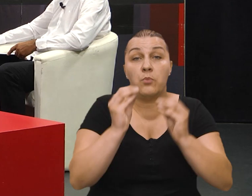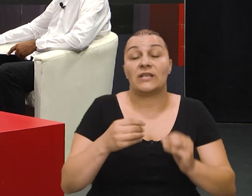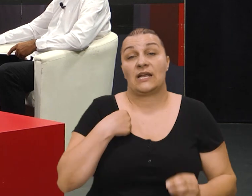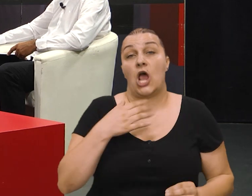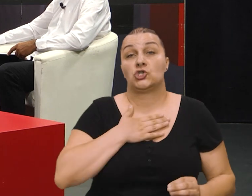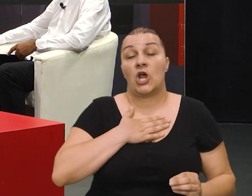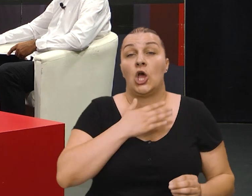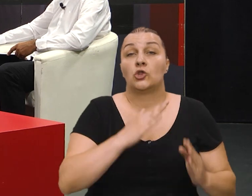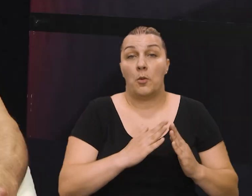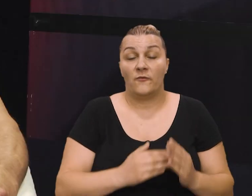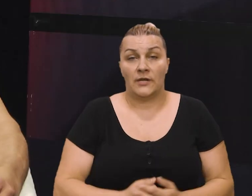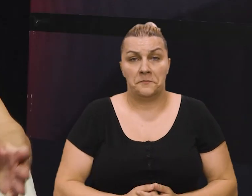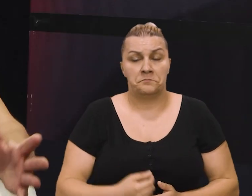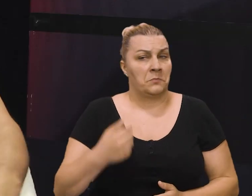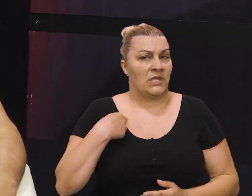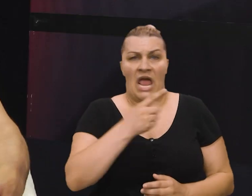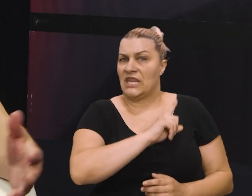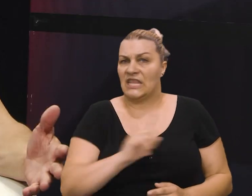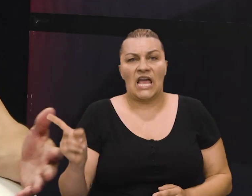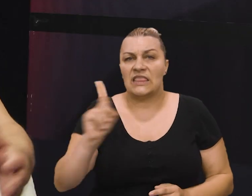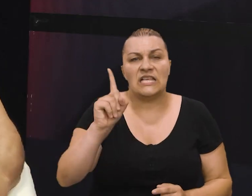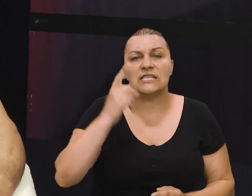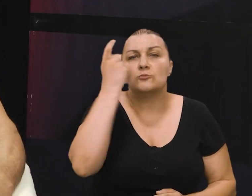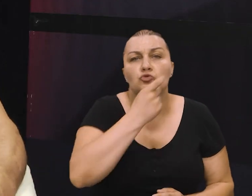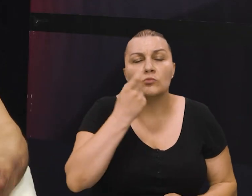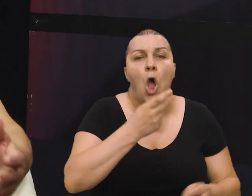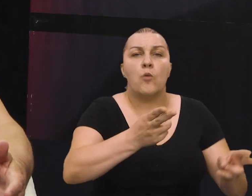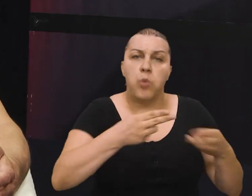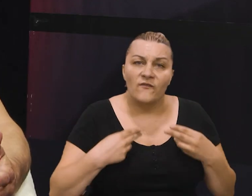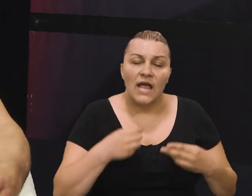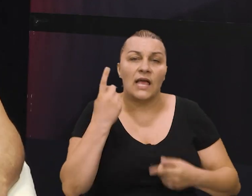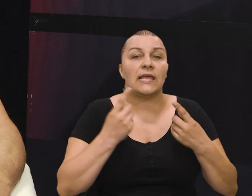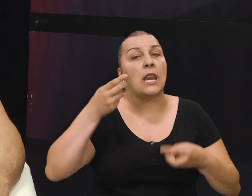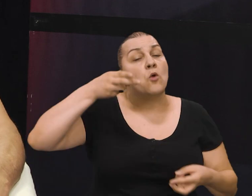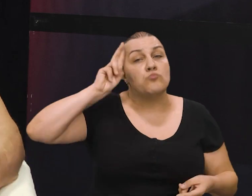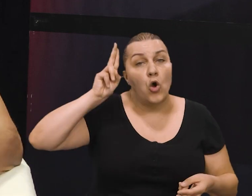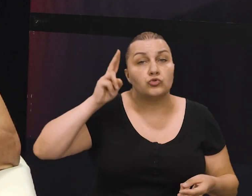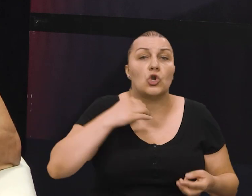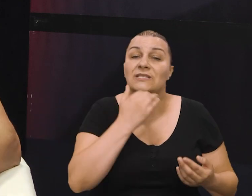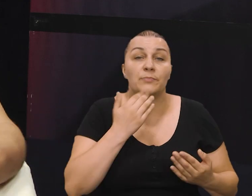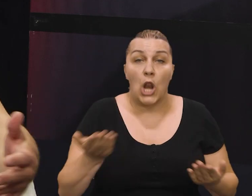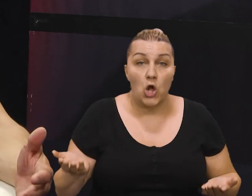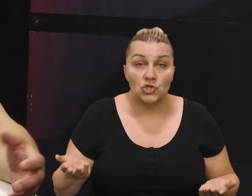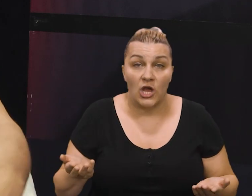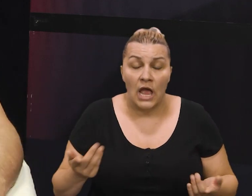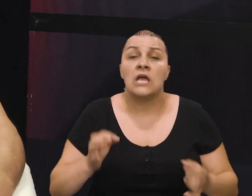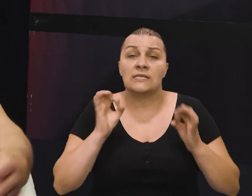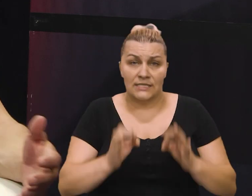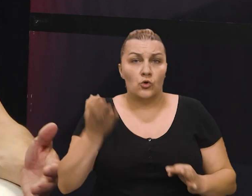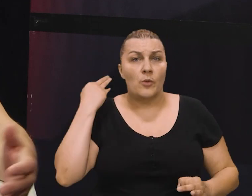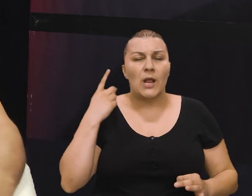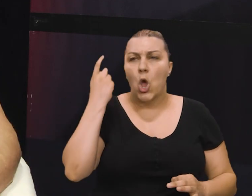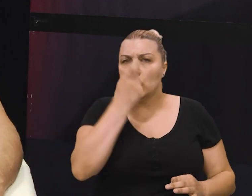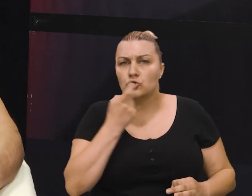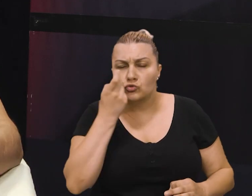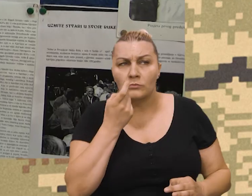pravni poredak naše domovine? Pa ja osobno nikad nisam sumnjao, jel, u povratak ili u mogućnost bilo čega. Sigurno da je